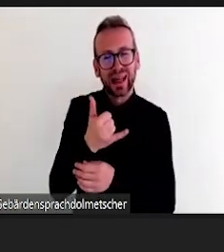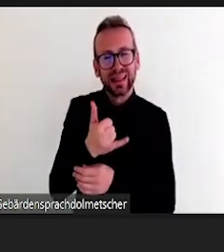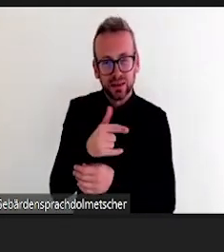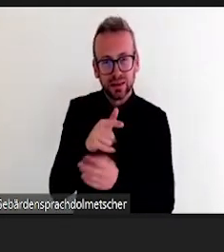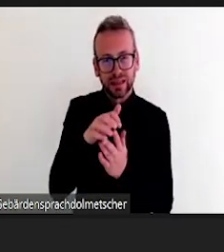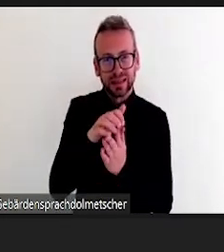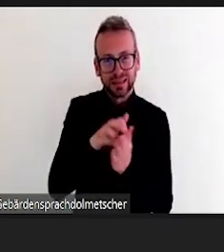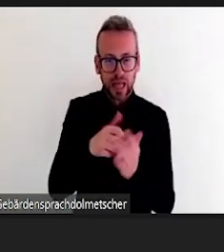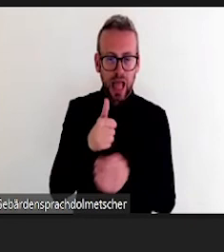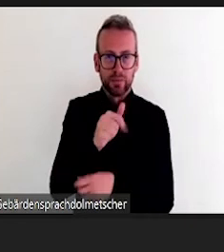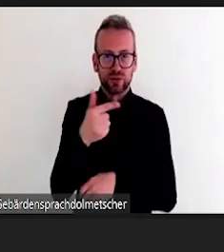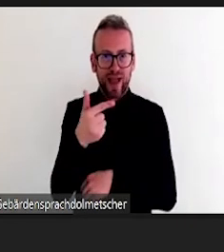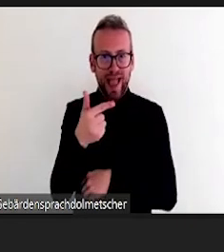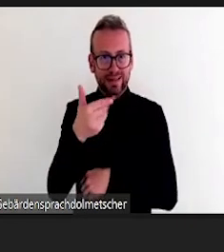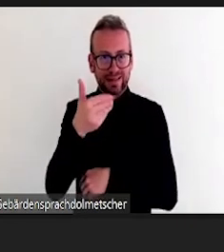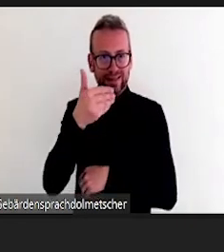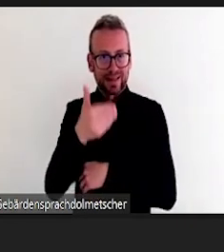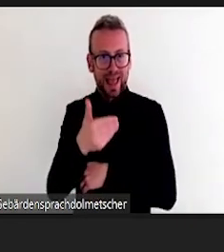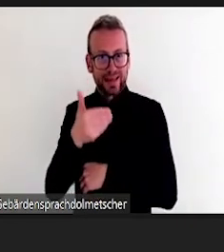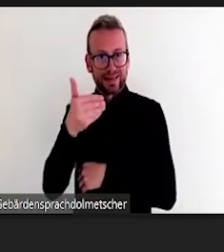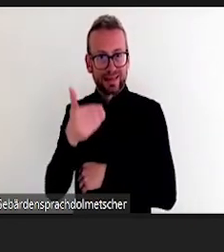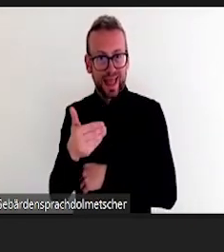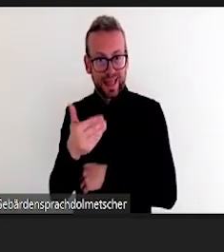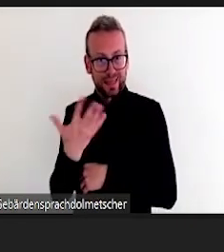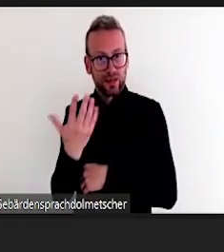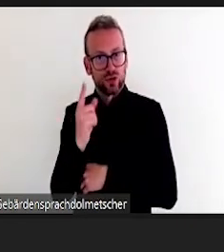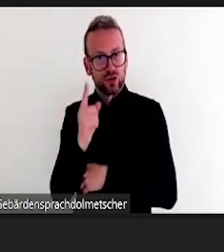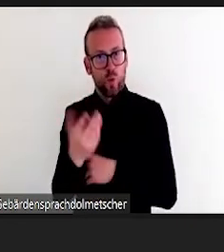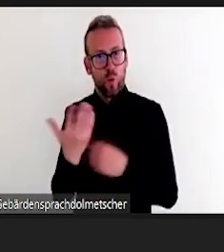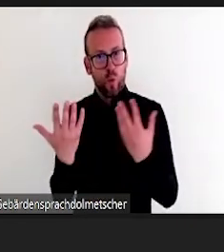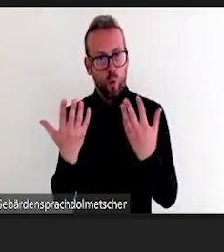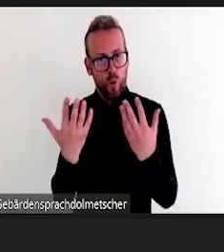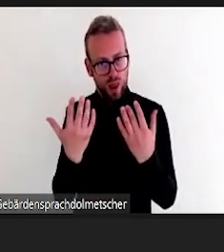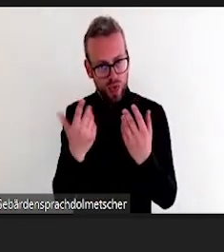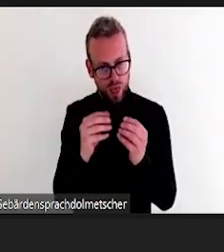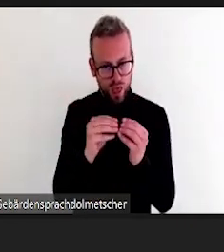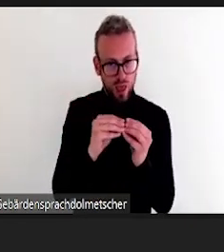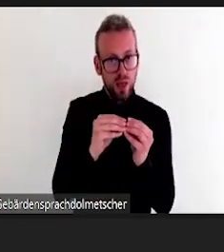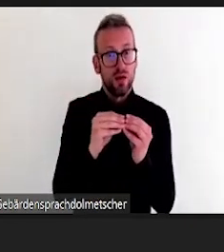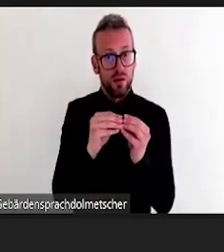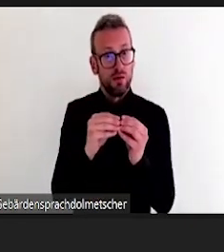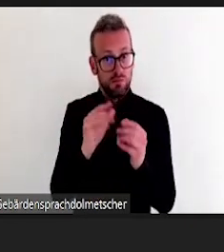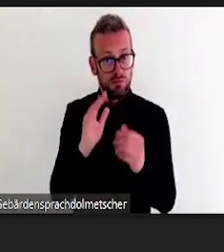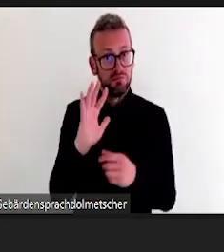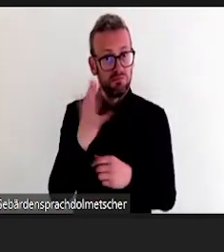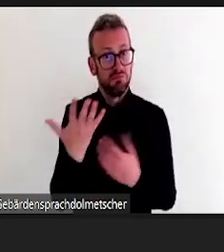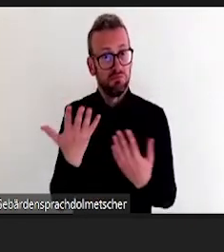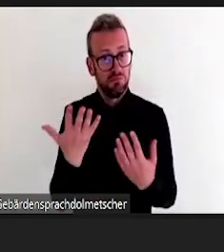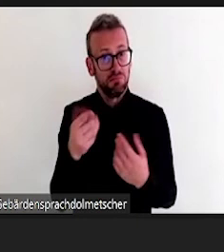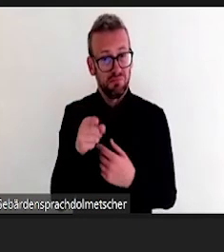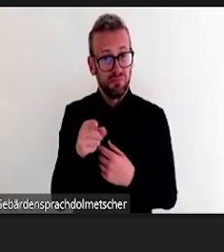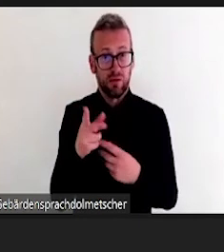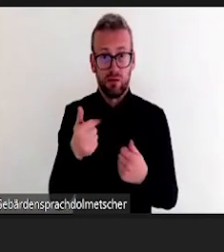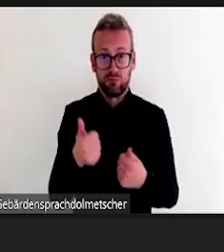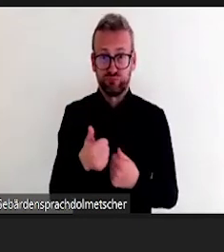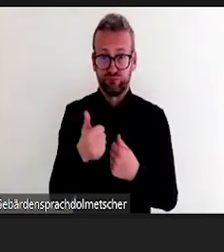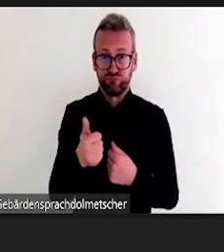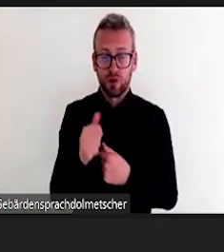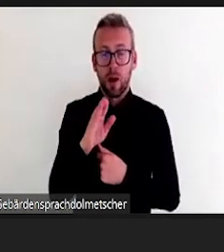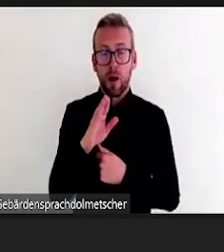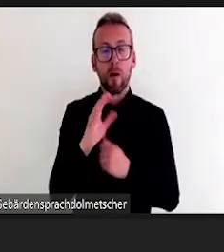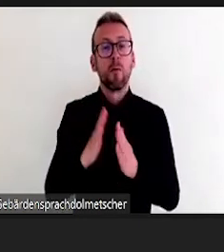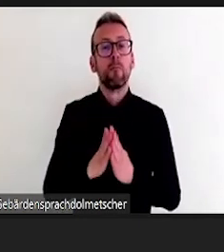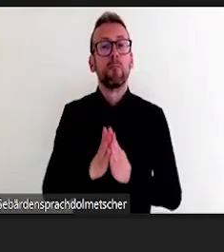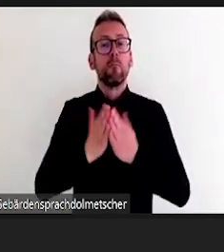unterschiedlichen Medien eben auch persönliche Stärken und Schwächen ein bisschen ausgleichen kann. Das heißt, ich kann mit Audios arbeiten, ich kann Podcasts